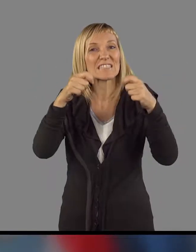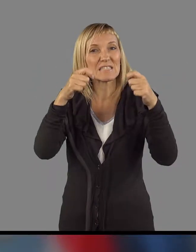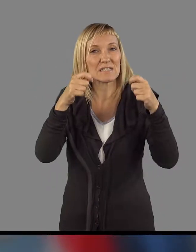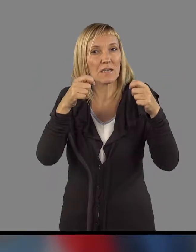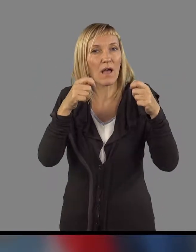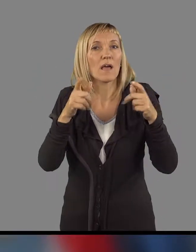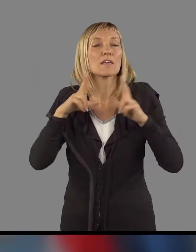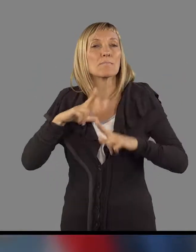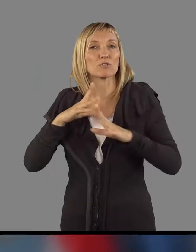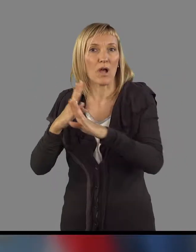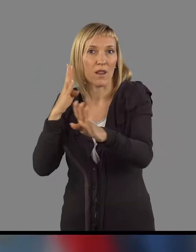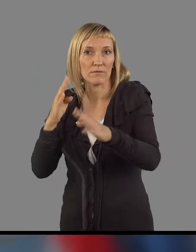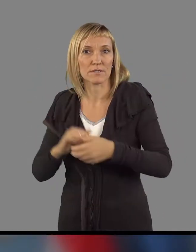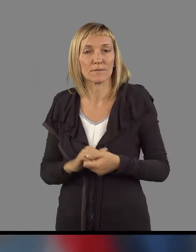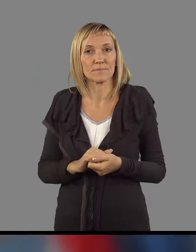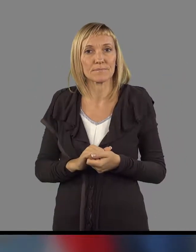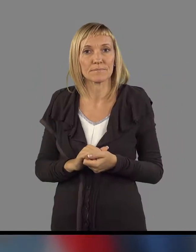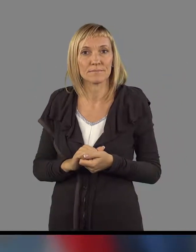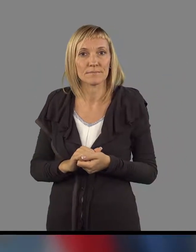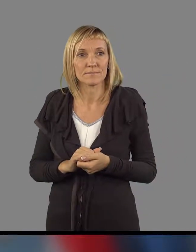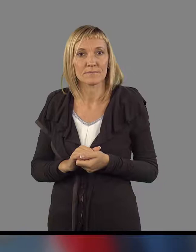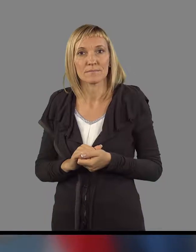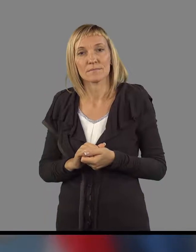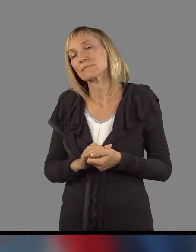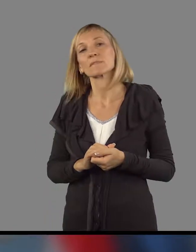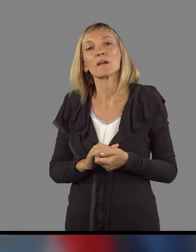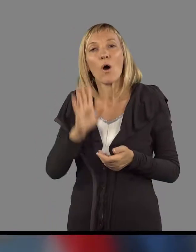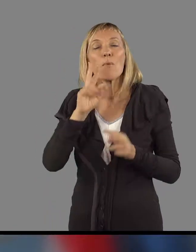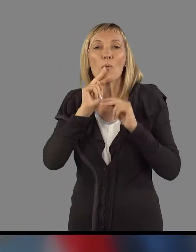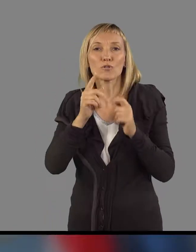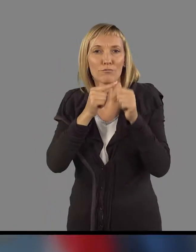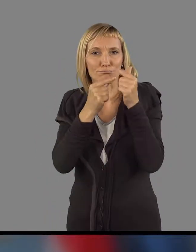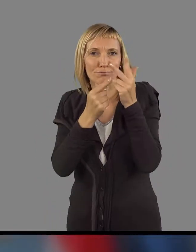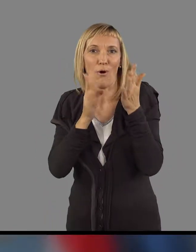čekalnih vrstih. Prav, bom odgovoril na par kat par vprašanj.